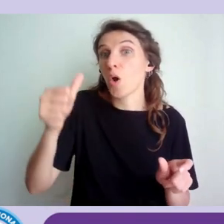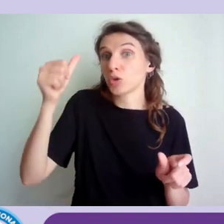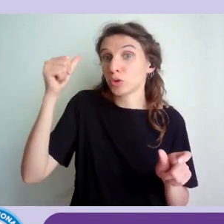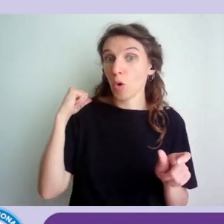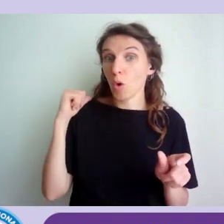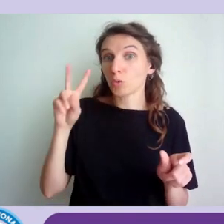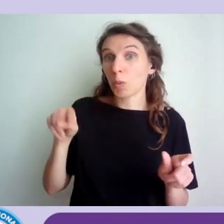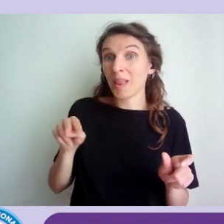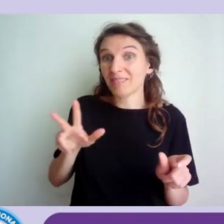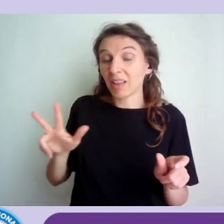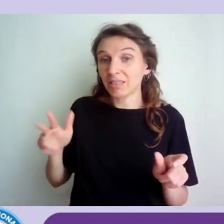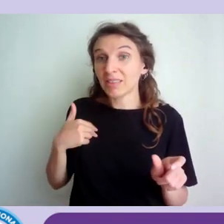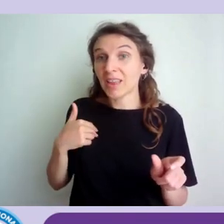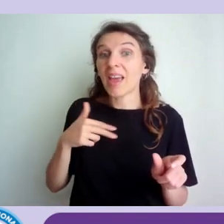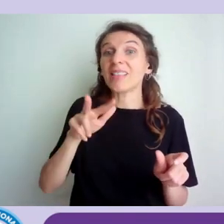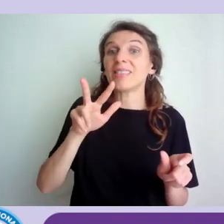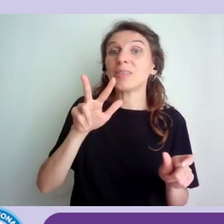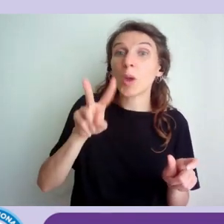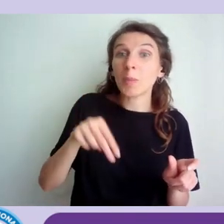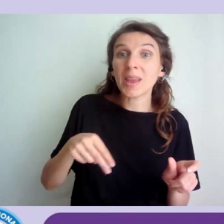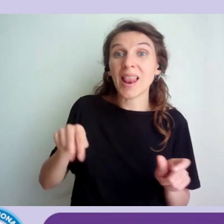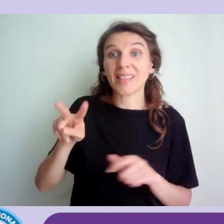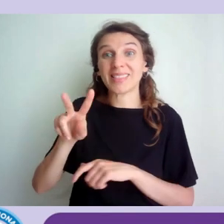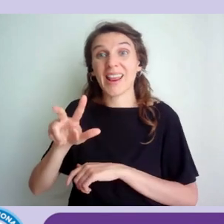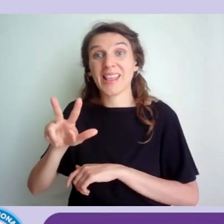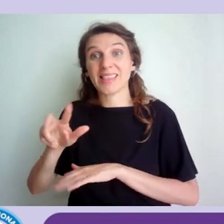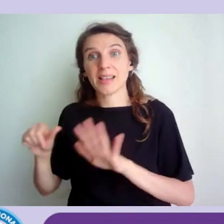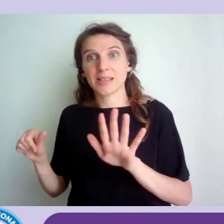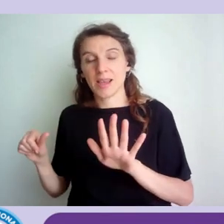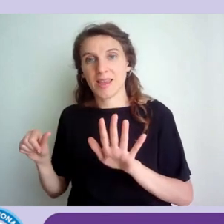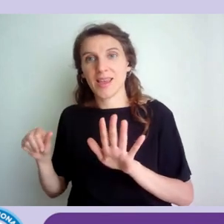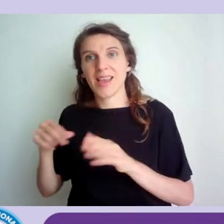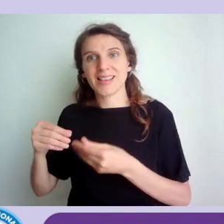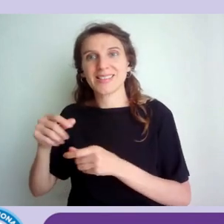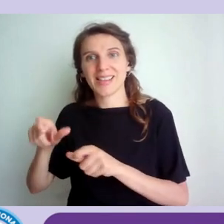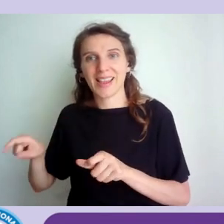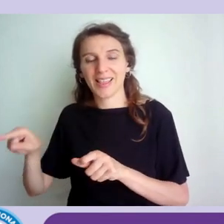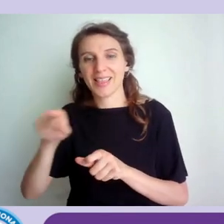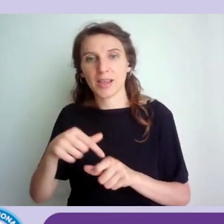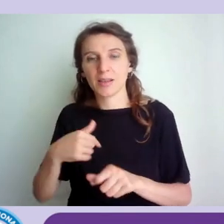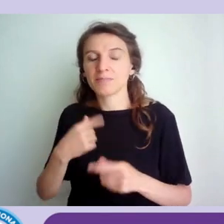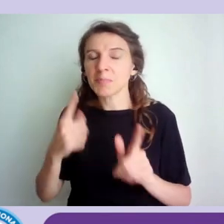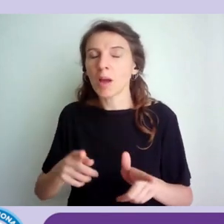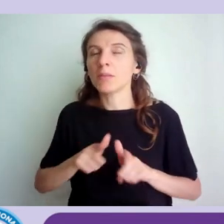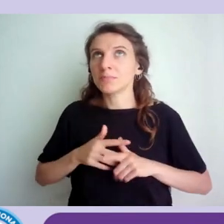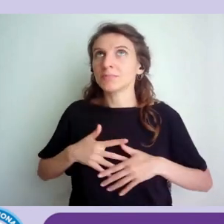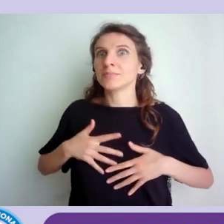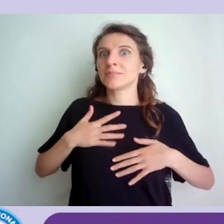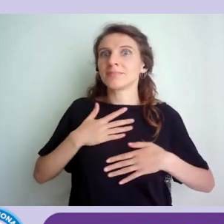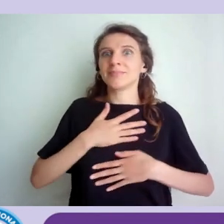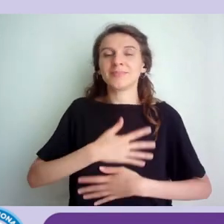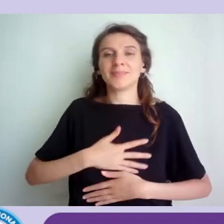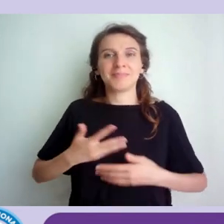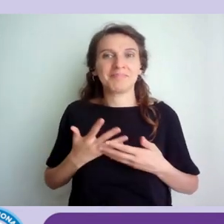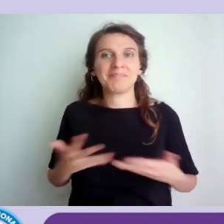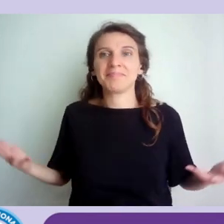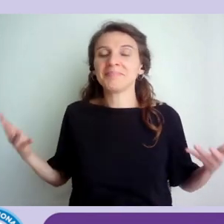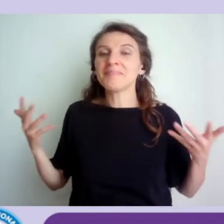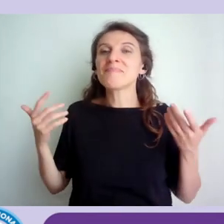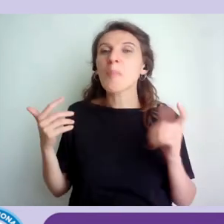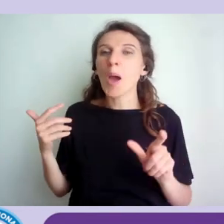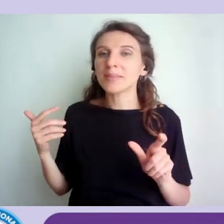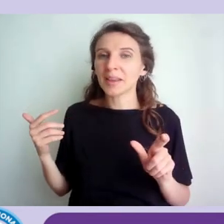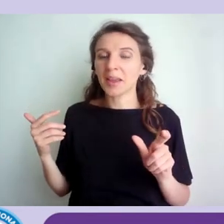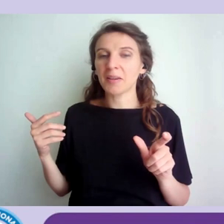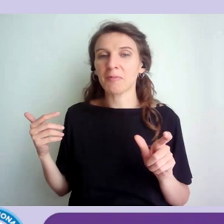dell'anno precedente questo ci fa ecco un immenso piacere perché significa che eh c'è